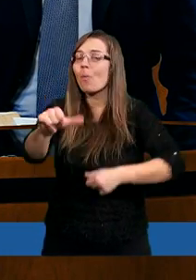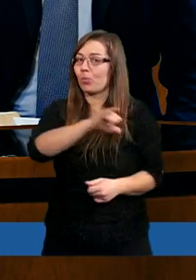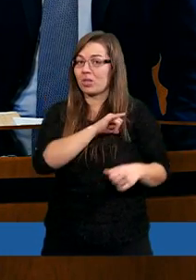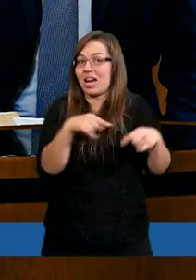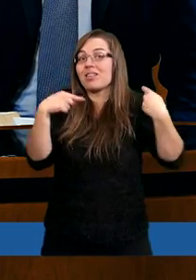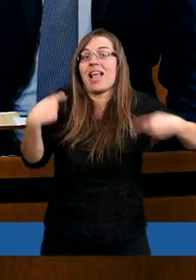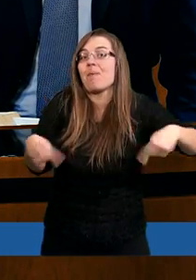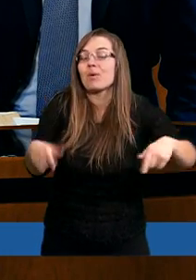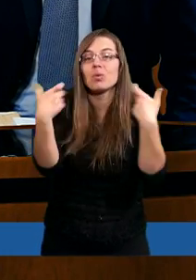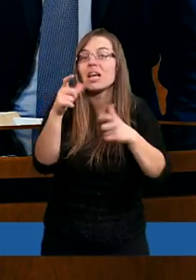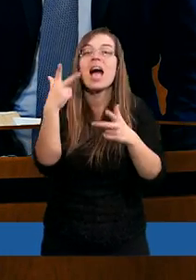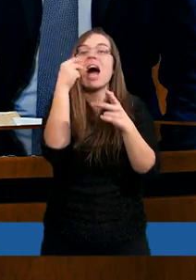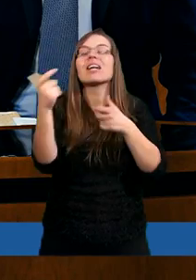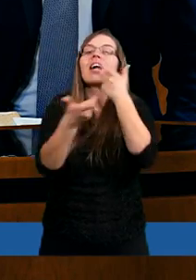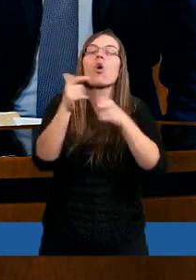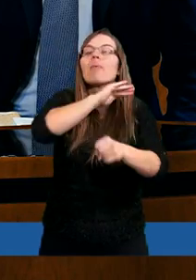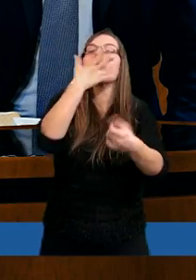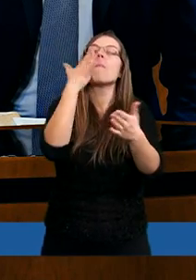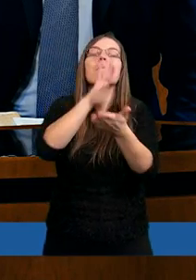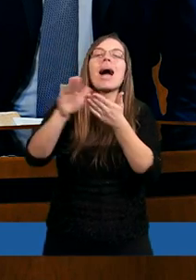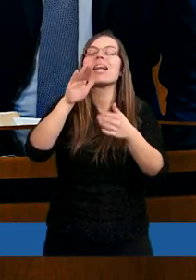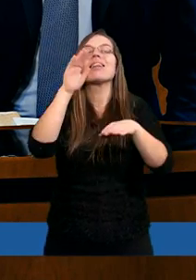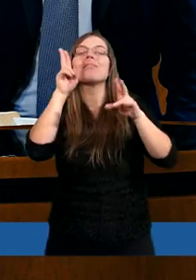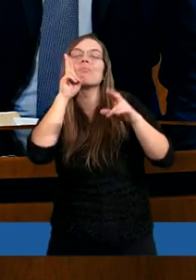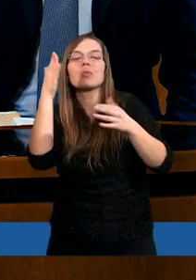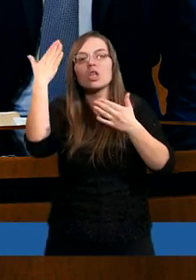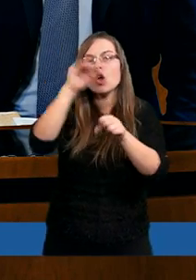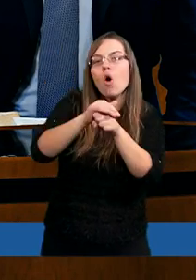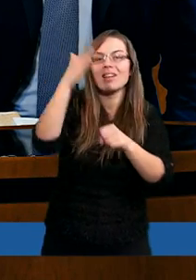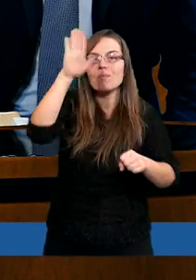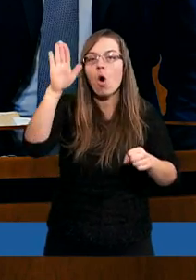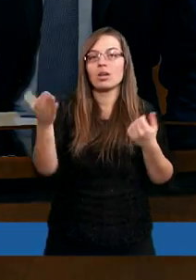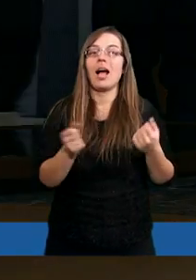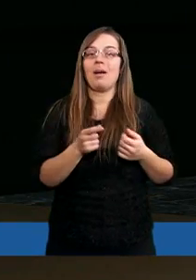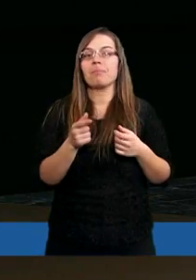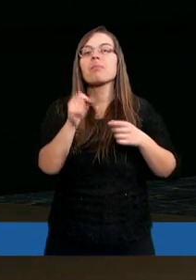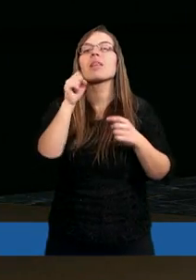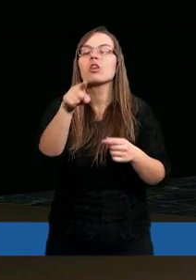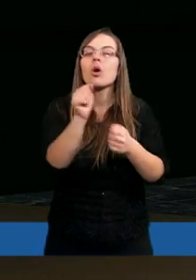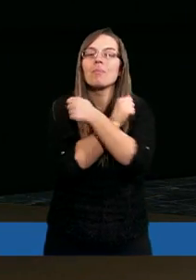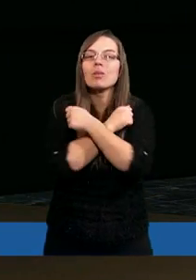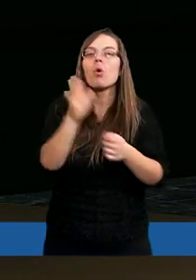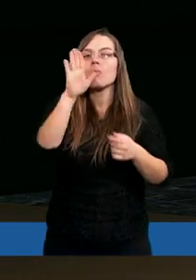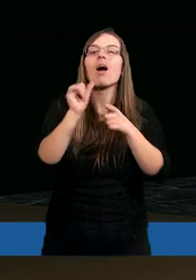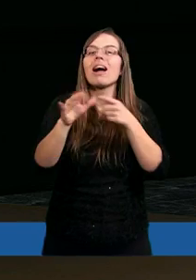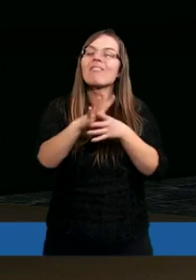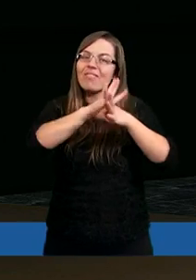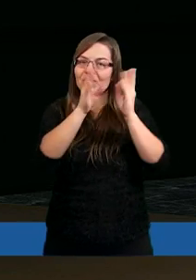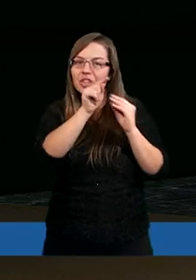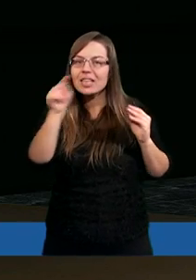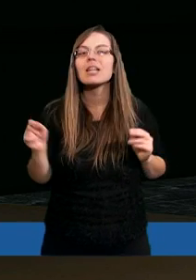postąpił niezgodnie z Bożą wolą. Proszę. Jezus był doświadczony we wszystkim.